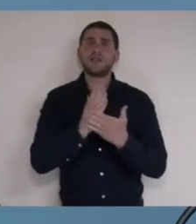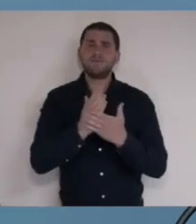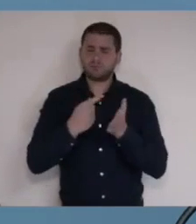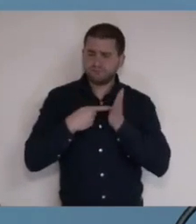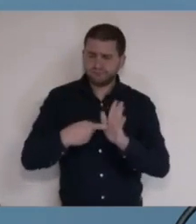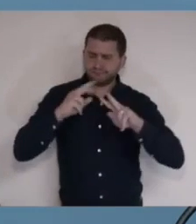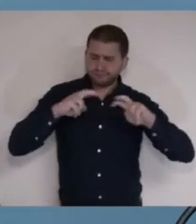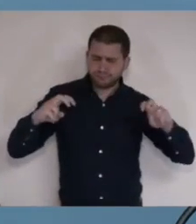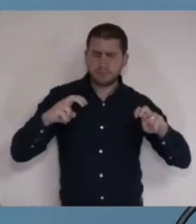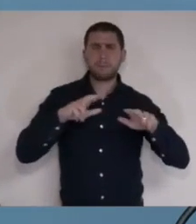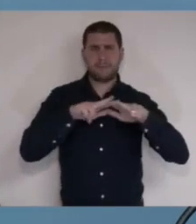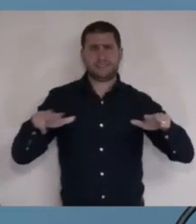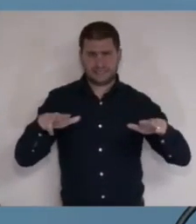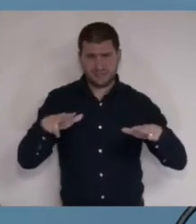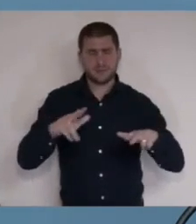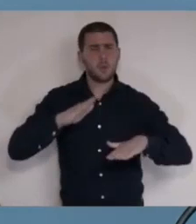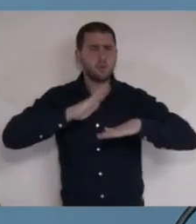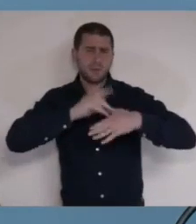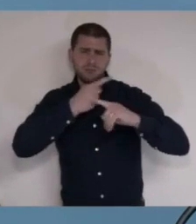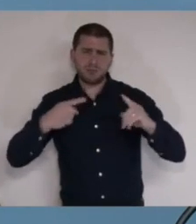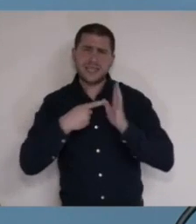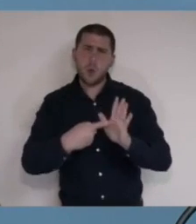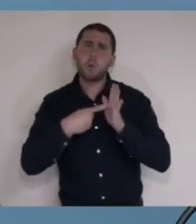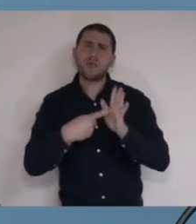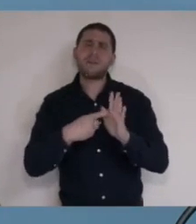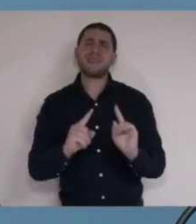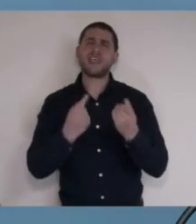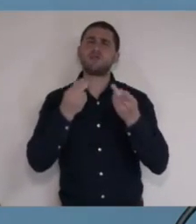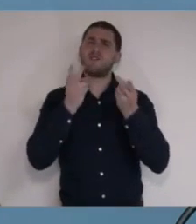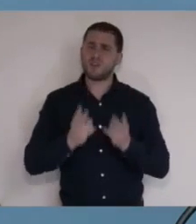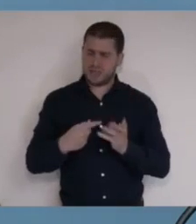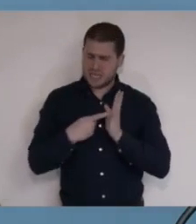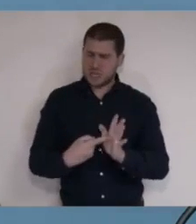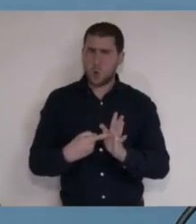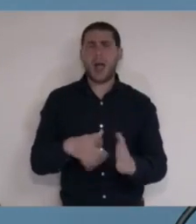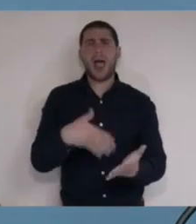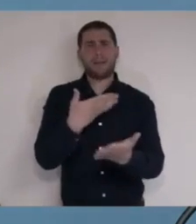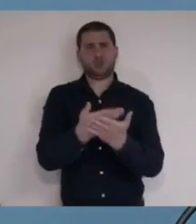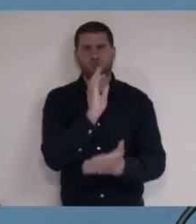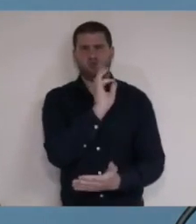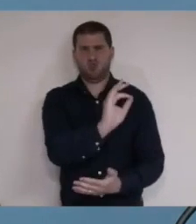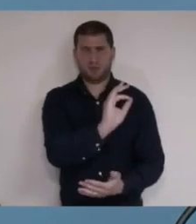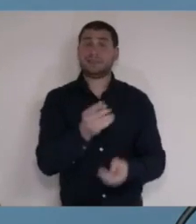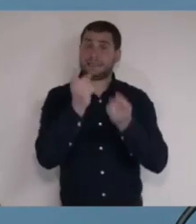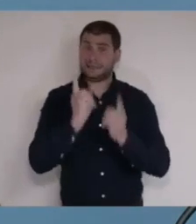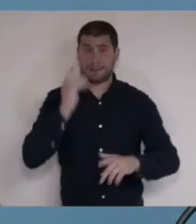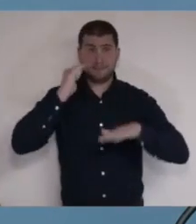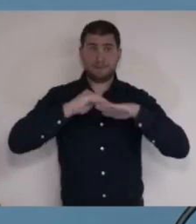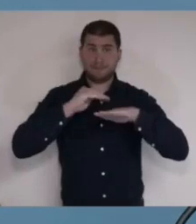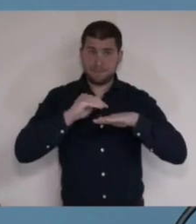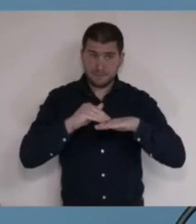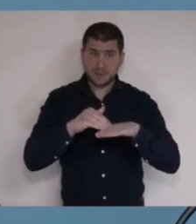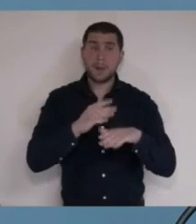ניתחנו את תמונת המצב. טובי המומחים מציגו מודלים ותרחישים אפשריים ושטחו בפנינו את המנצותיהם. צריך לומר,